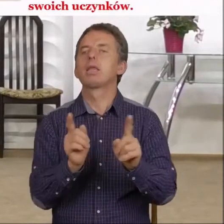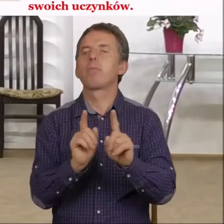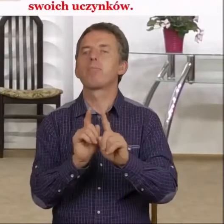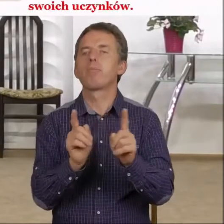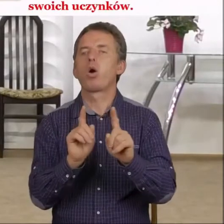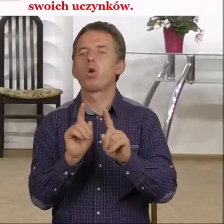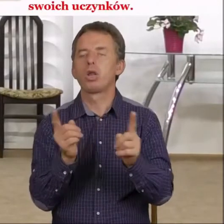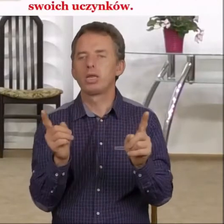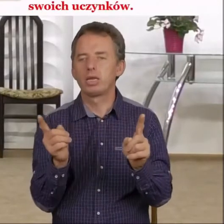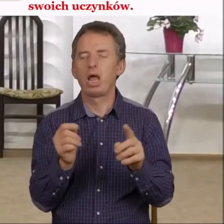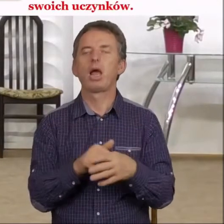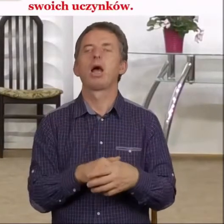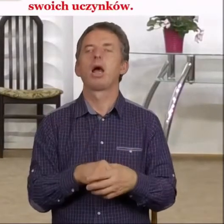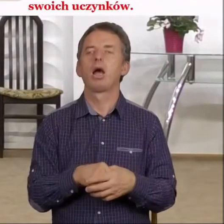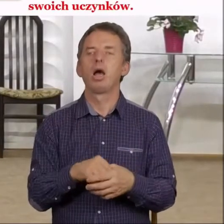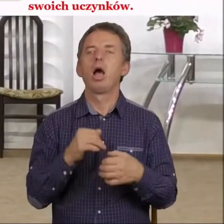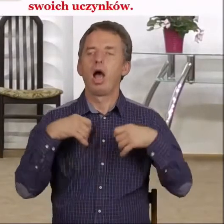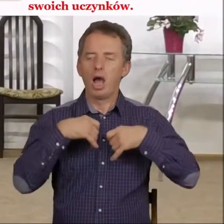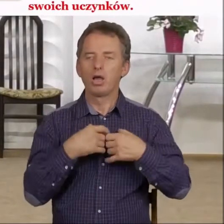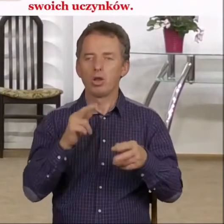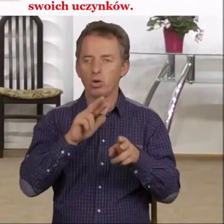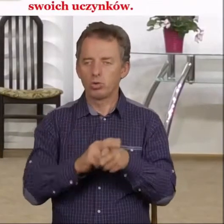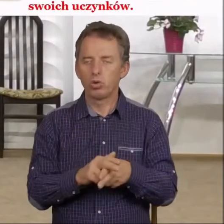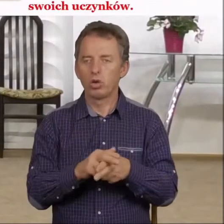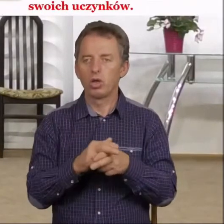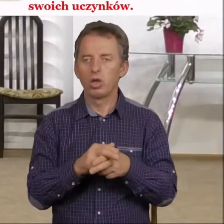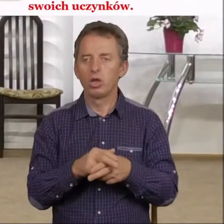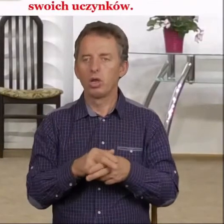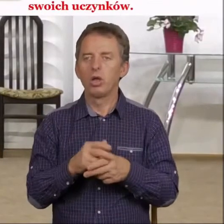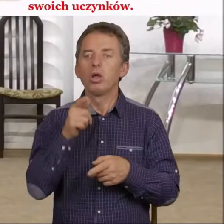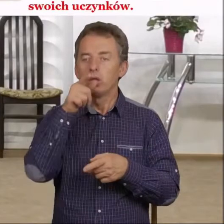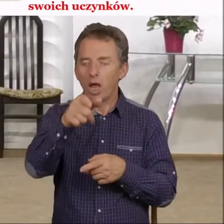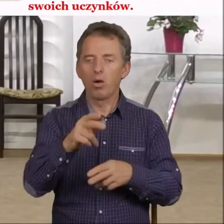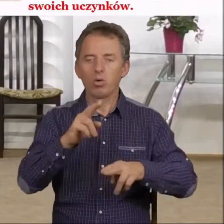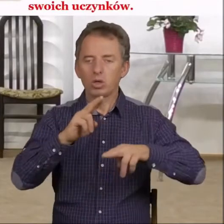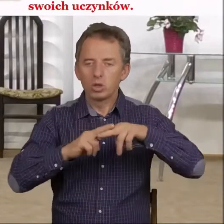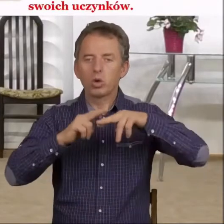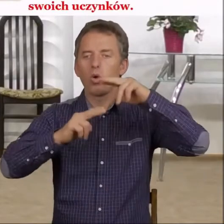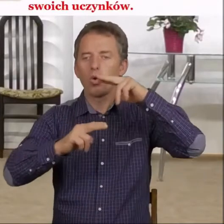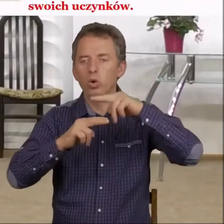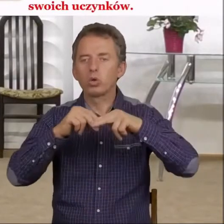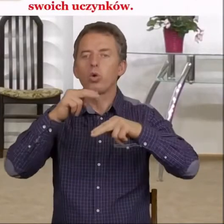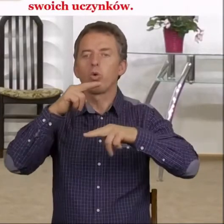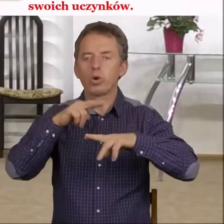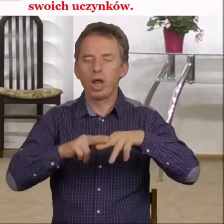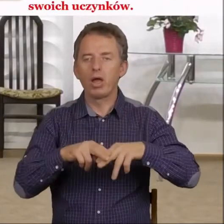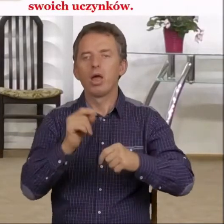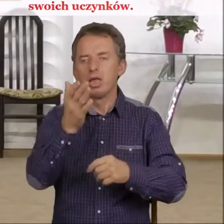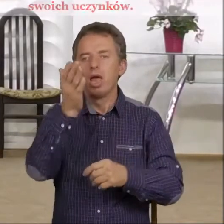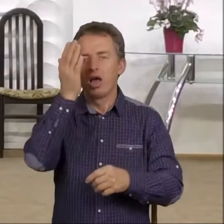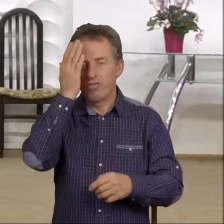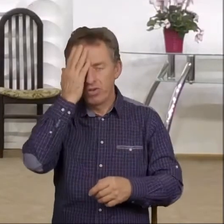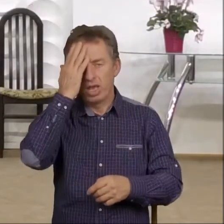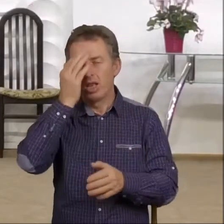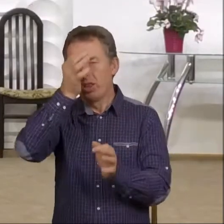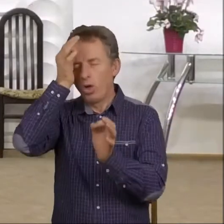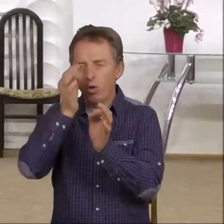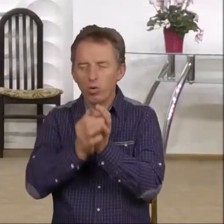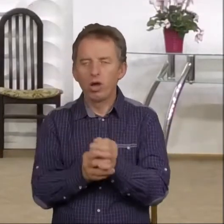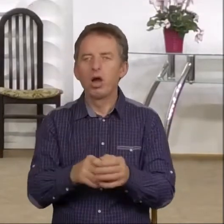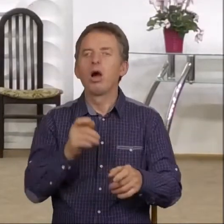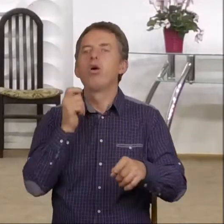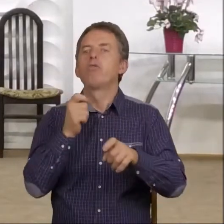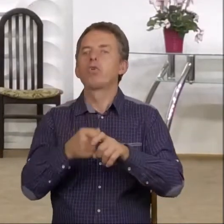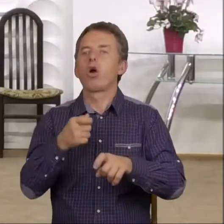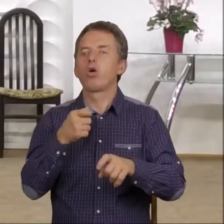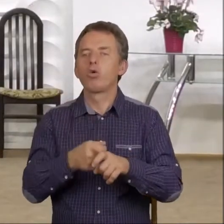Więc anioł, który atakuje tę strukturę, jak wiemy, strukturę ewidentnie wrogą